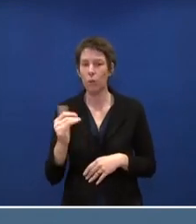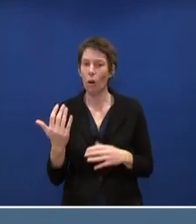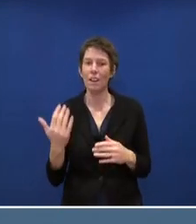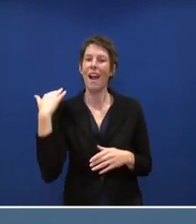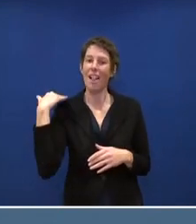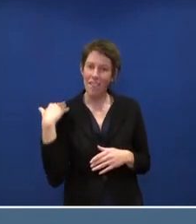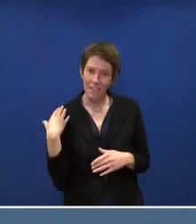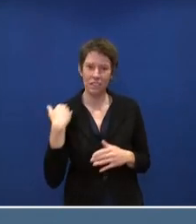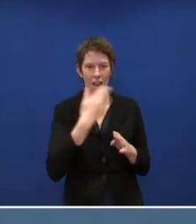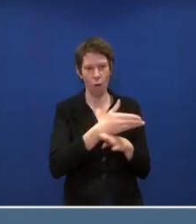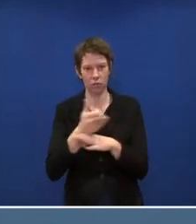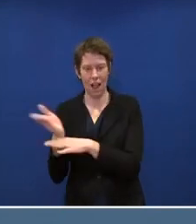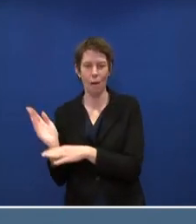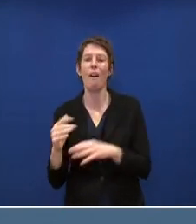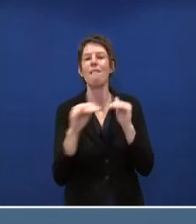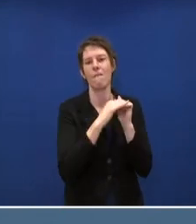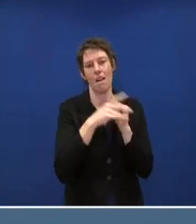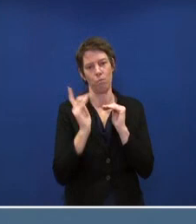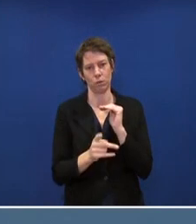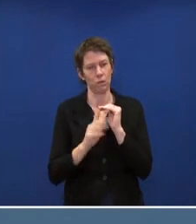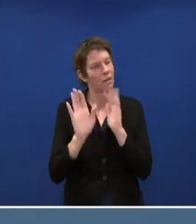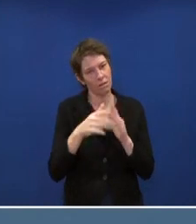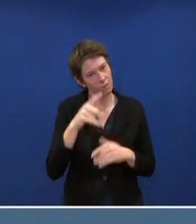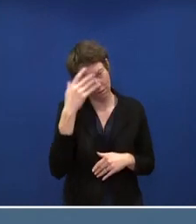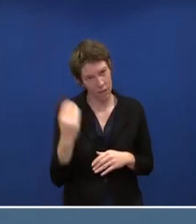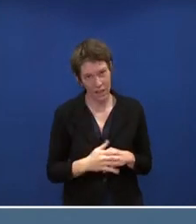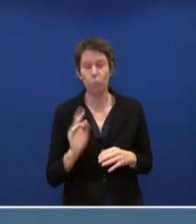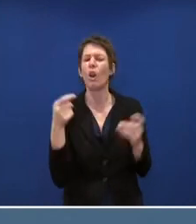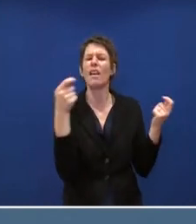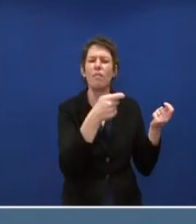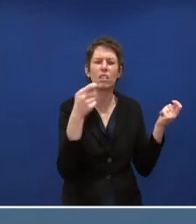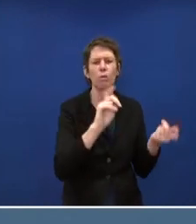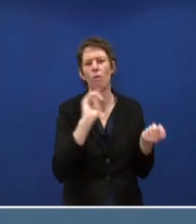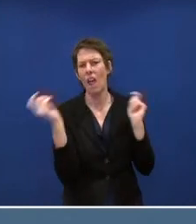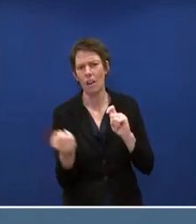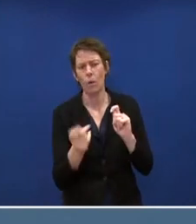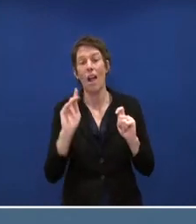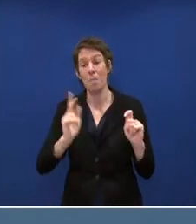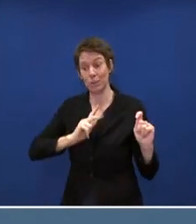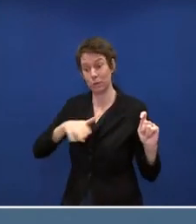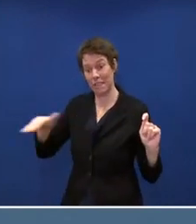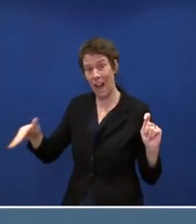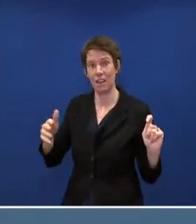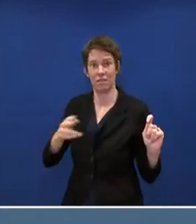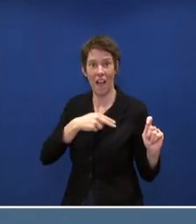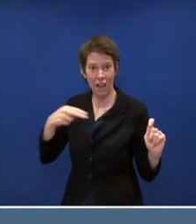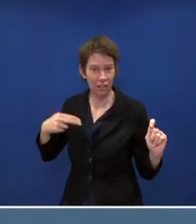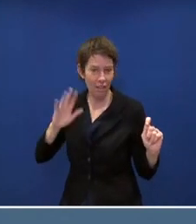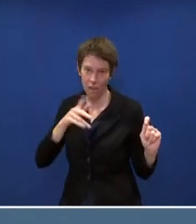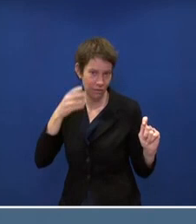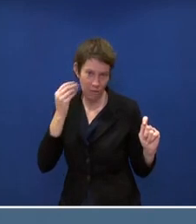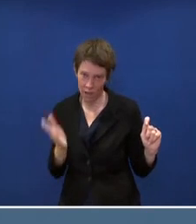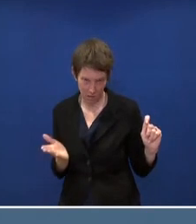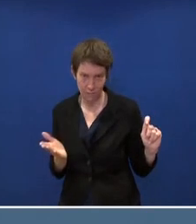Lastenverteilung hier nicht aus dem Blick bei allen Investitionen und Veränderungen, die hier geschehen darf